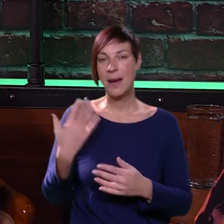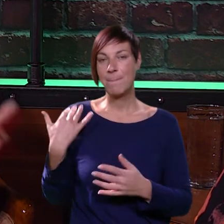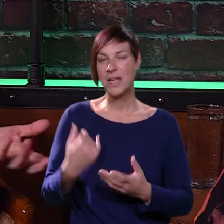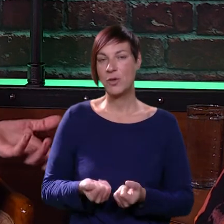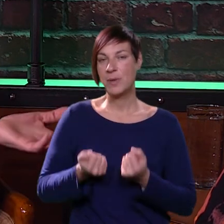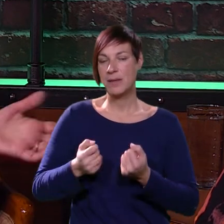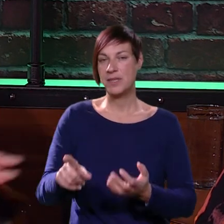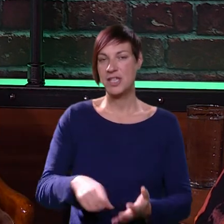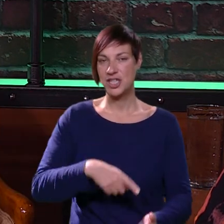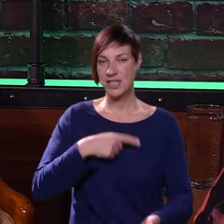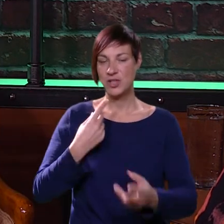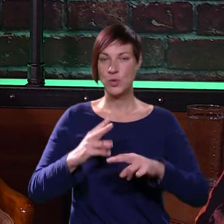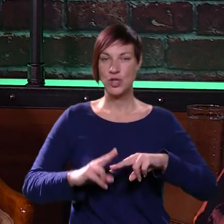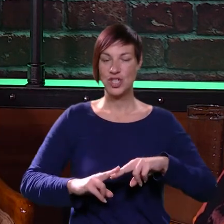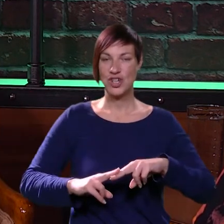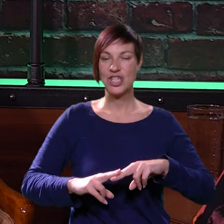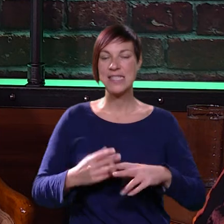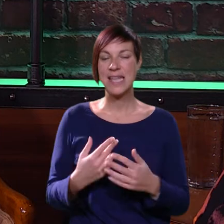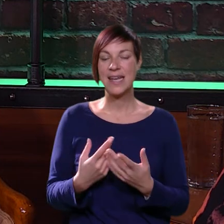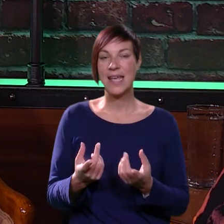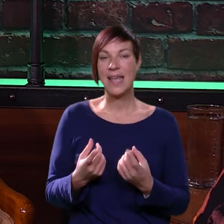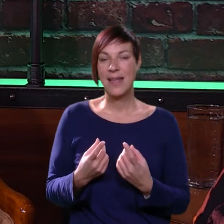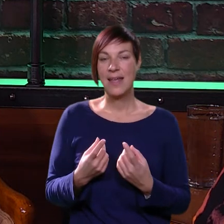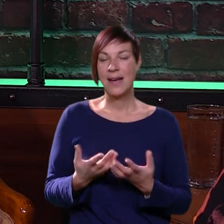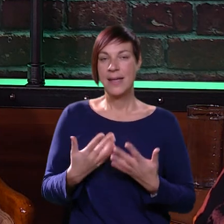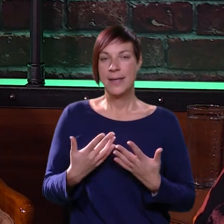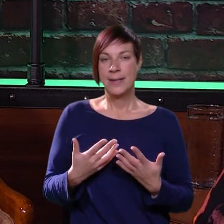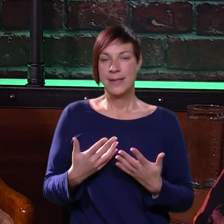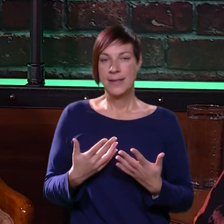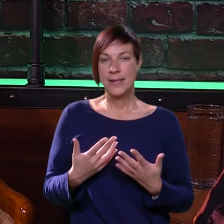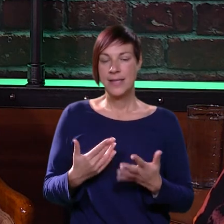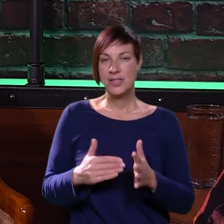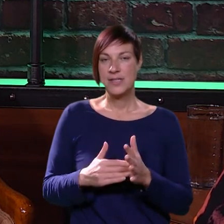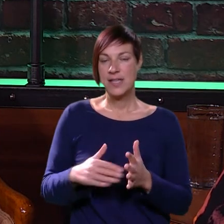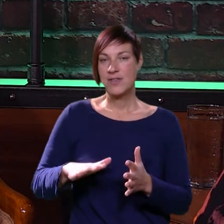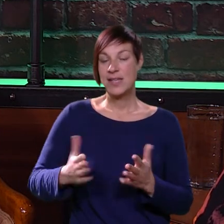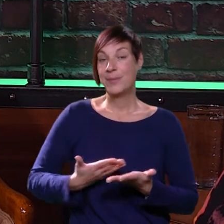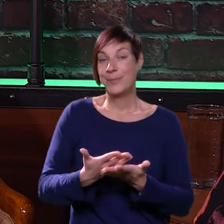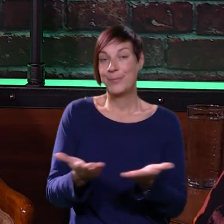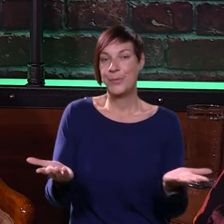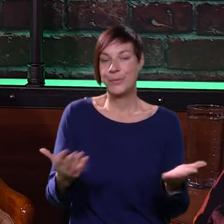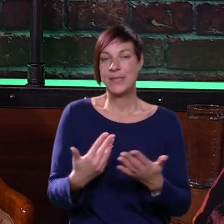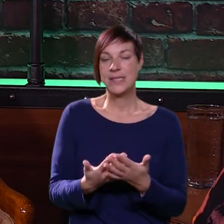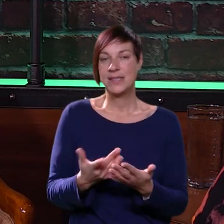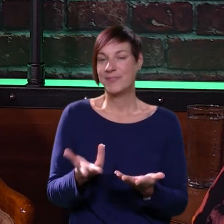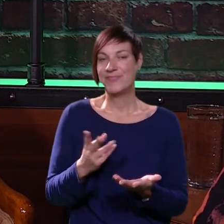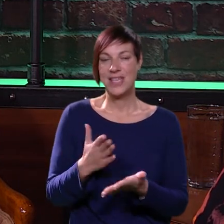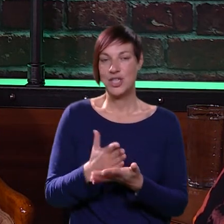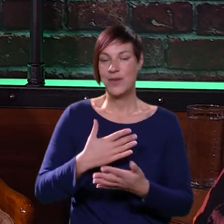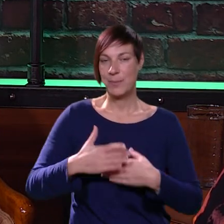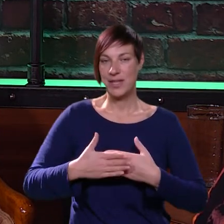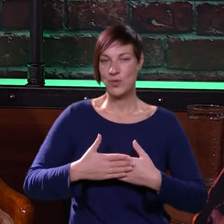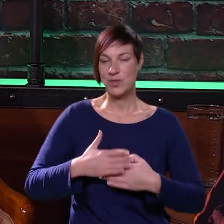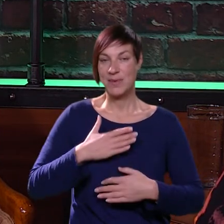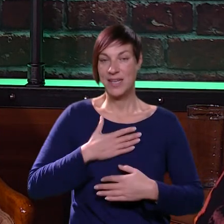bilo bi mi teže da duže ona ostane, iskreno da vam kožem, ali jednostavno, treba djete pustiti. Mislim, niti ću uvijek